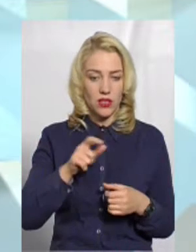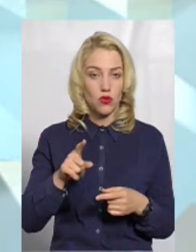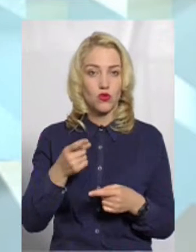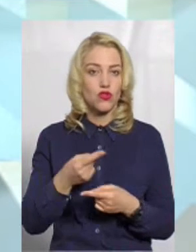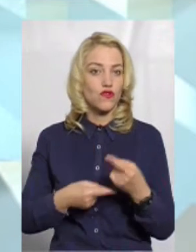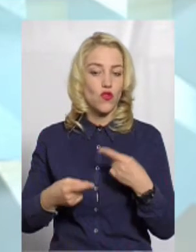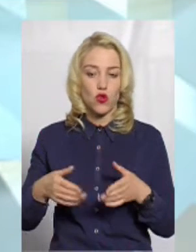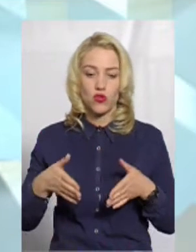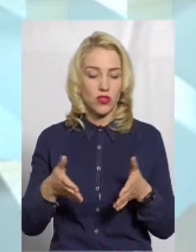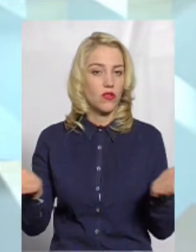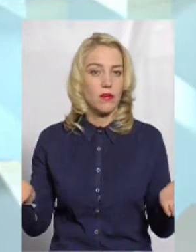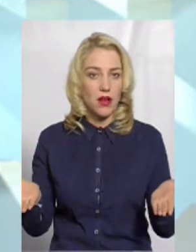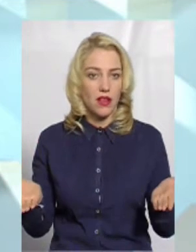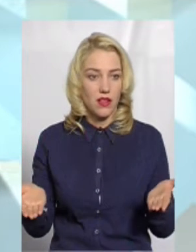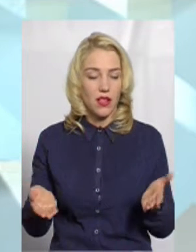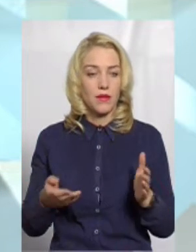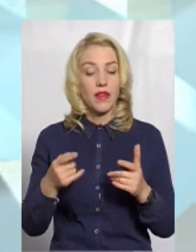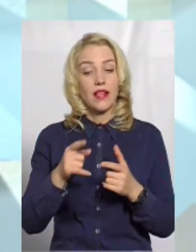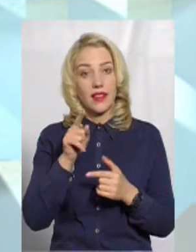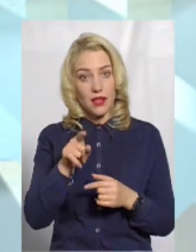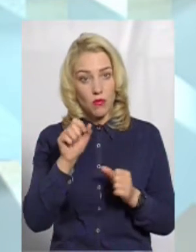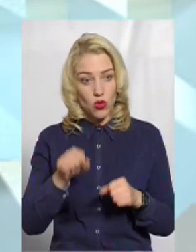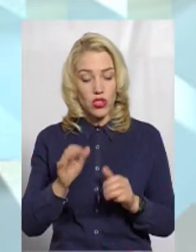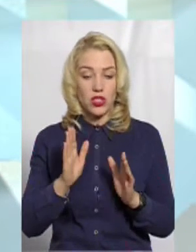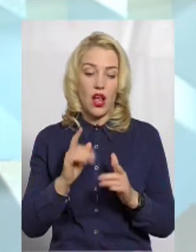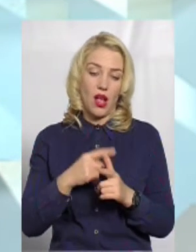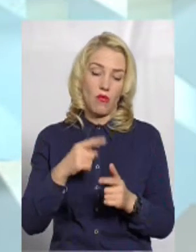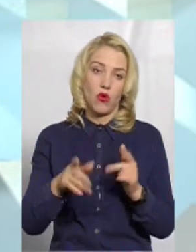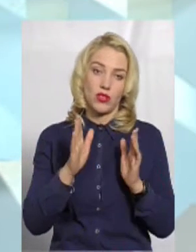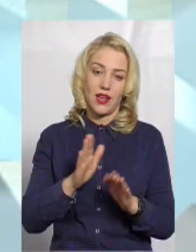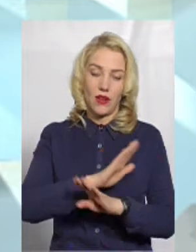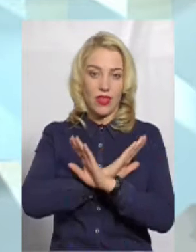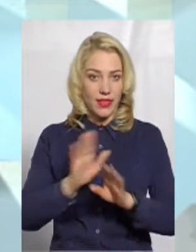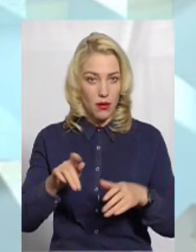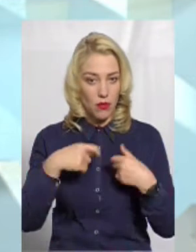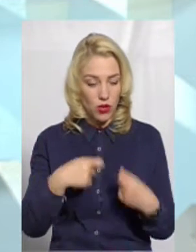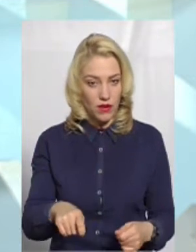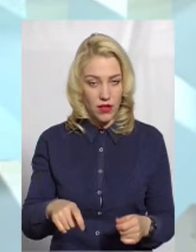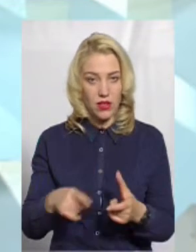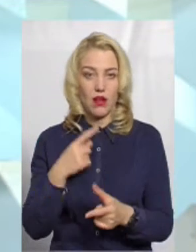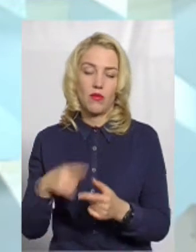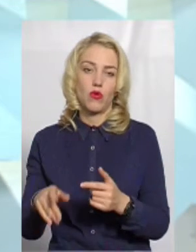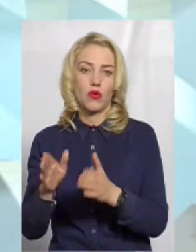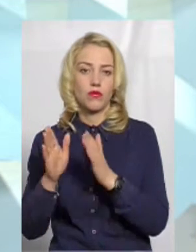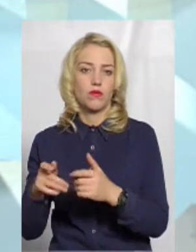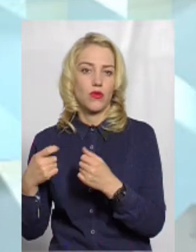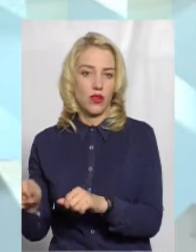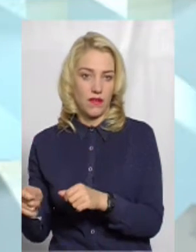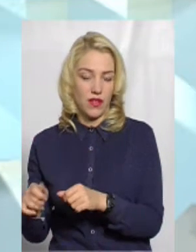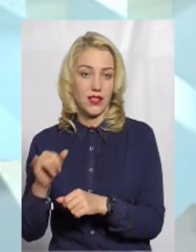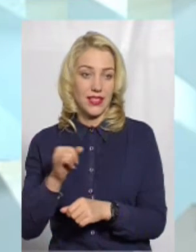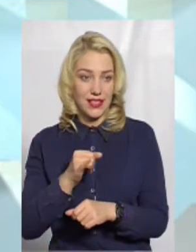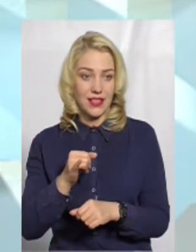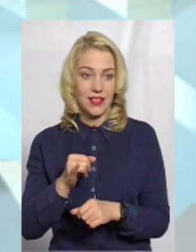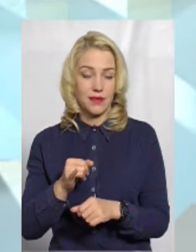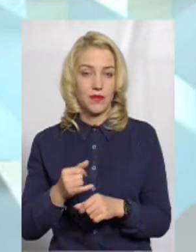немає, а тільки ти можеш або не продавати, або продавати. Продавати. І ось